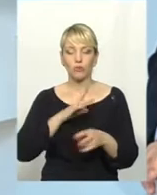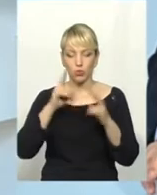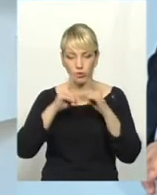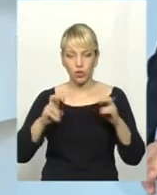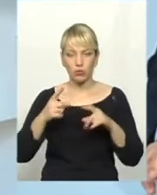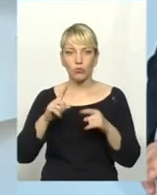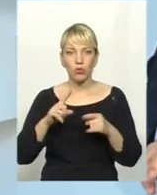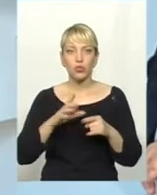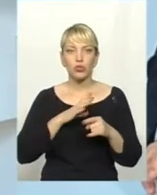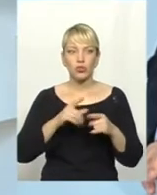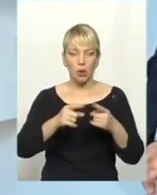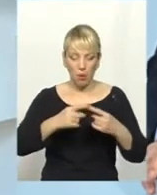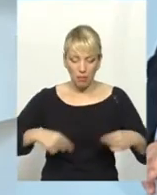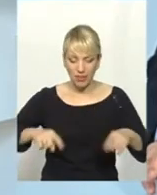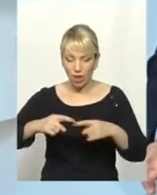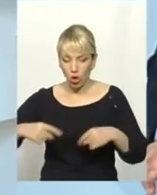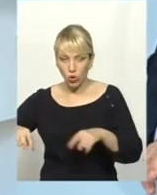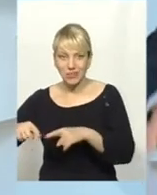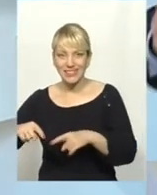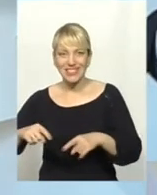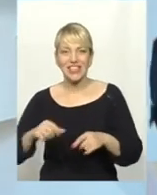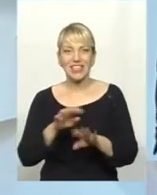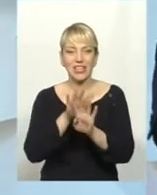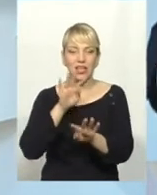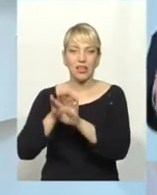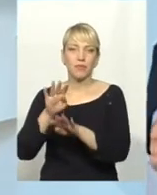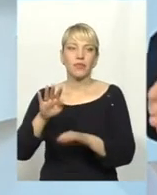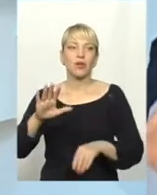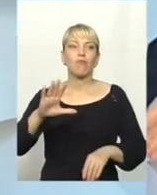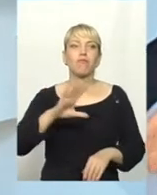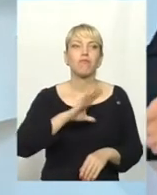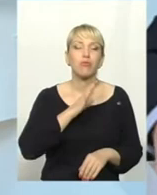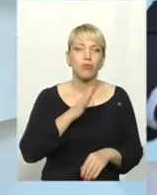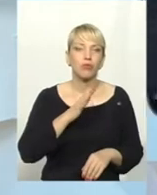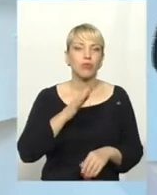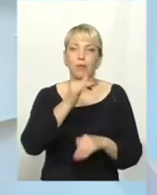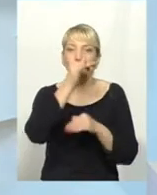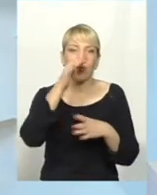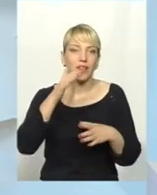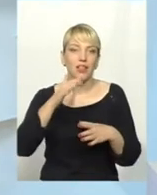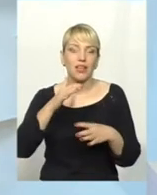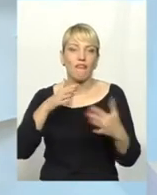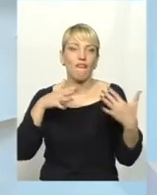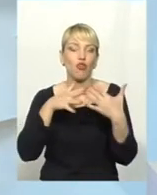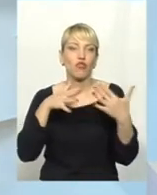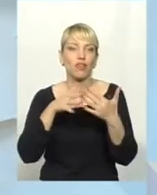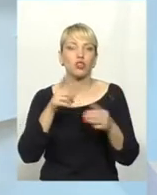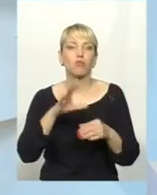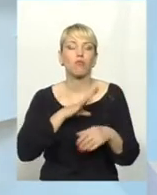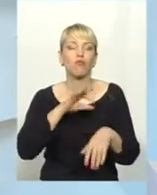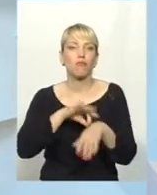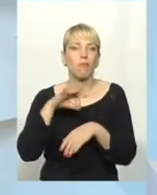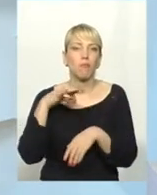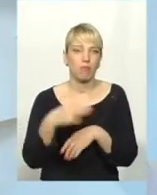з фронту, бо не могли воювати. Це гострі ретрити, біль і так далі. Зараз ми вже